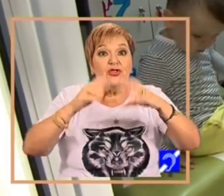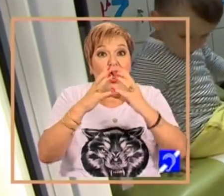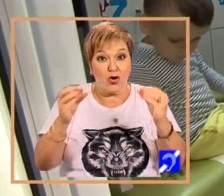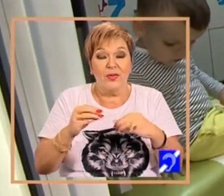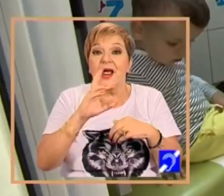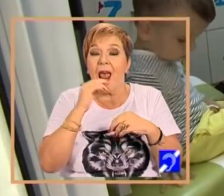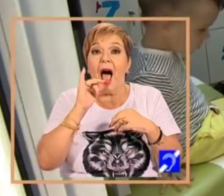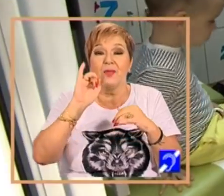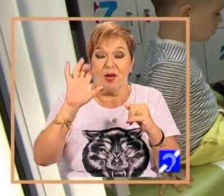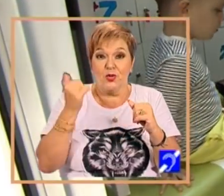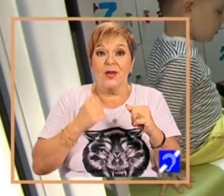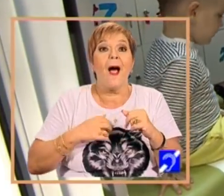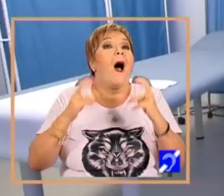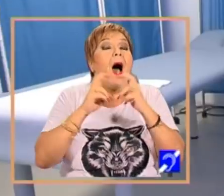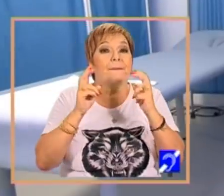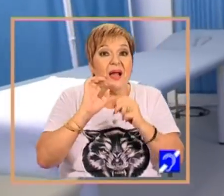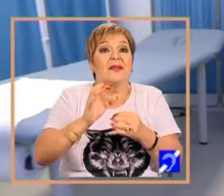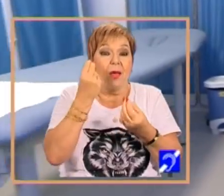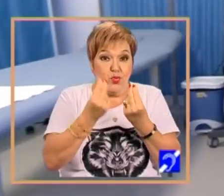la Alba Iulia, echipamente.